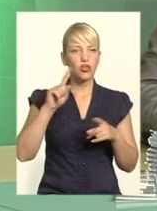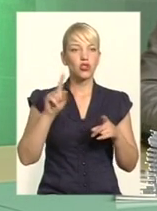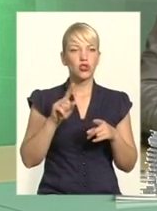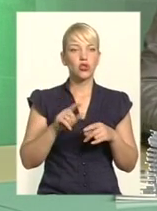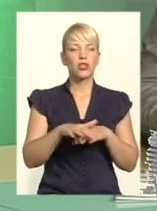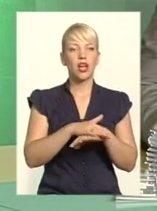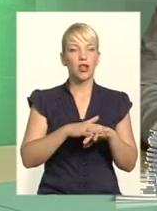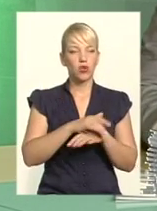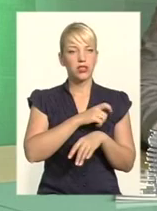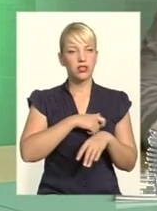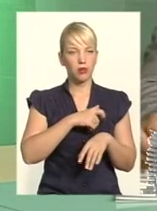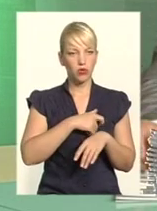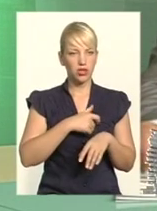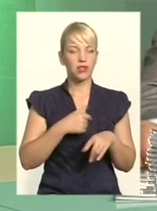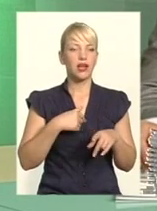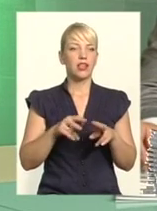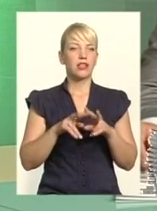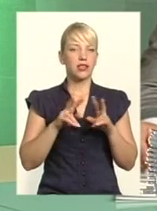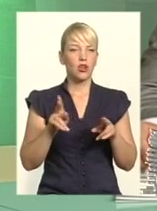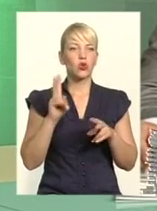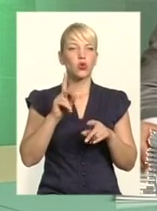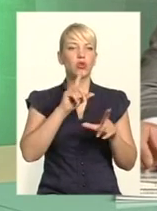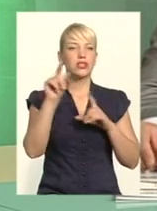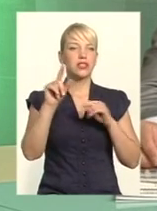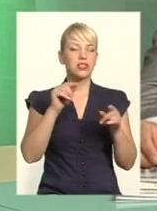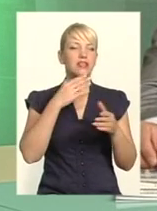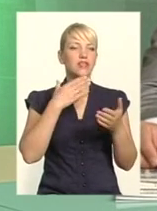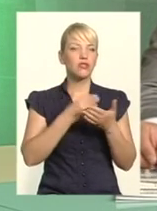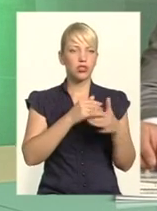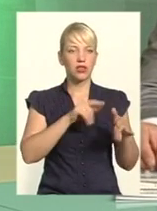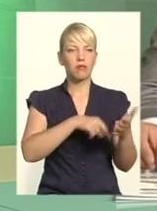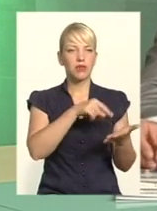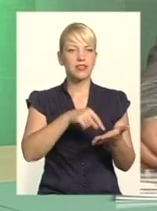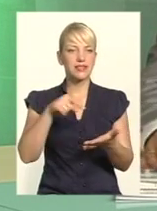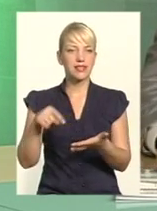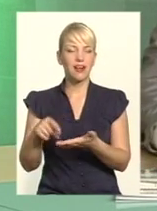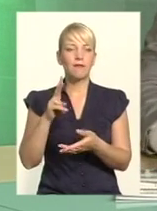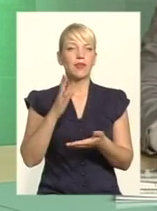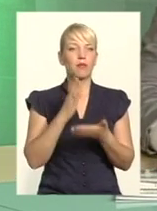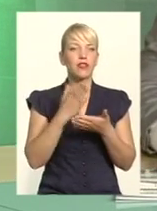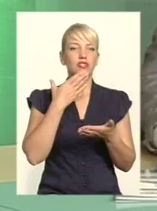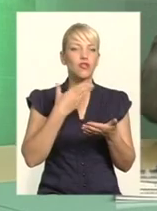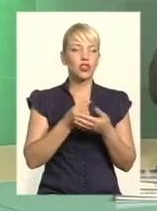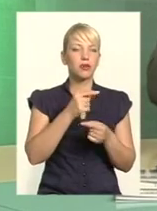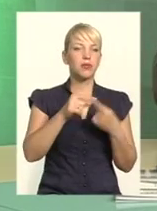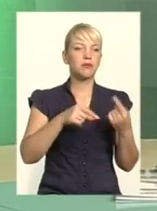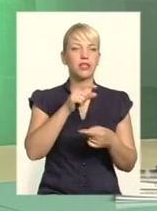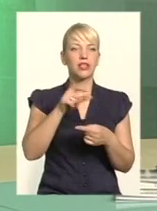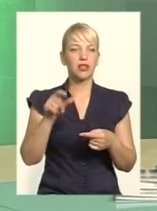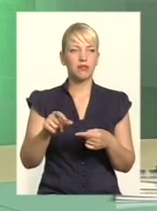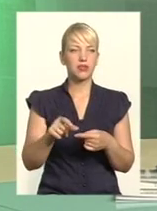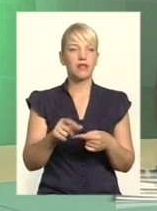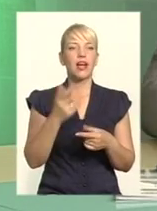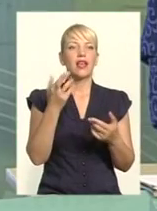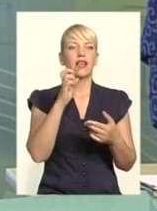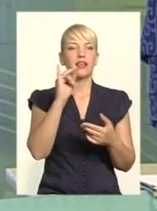мажоритарники, які так само їздять в відрядження до своїх округів, які так само мають сільських мешканців, мають підприємців, які би відкривали бізнес, доріг